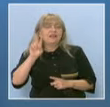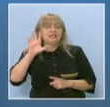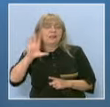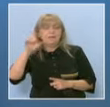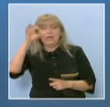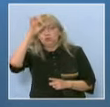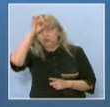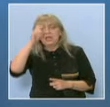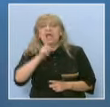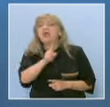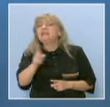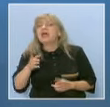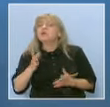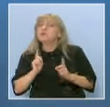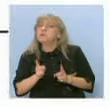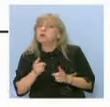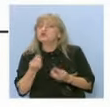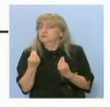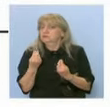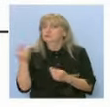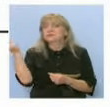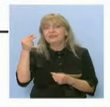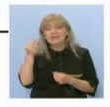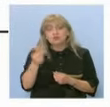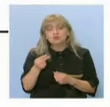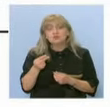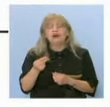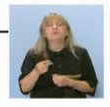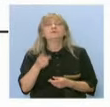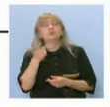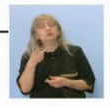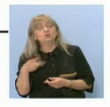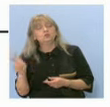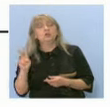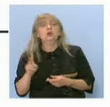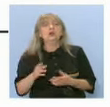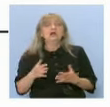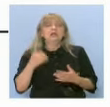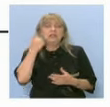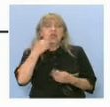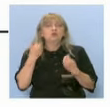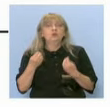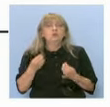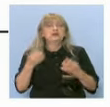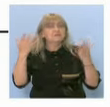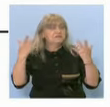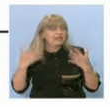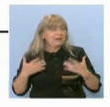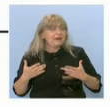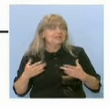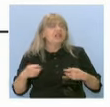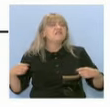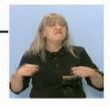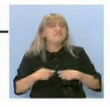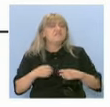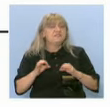един има таланта да рисува, друг би имал таланта, примерно, да е изключително добър в точните науки, математика, физика,